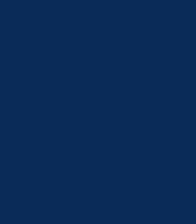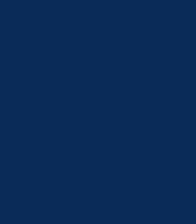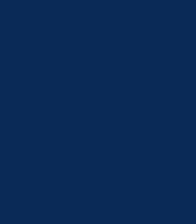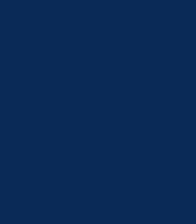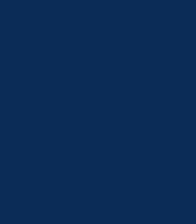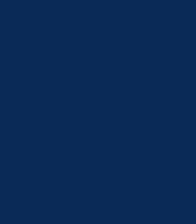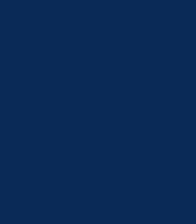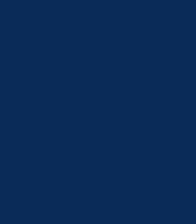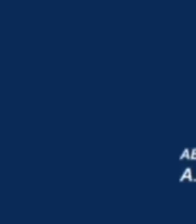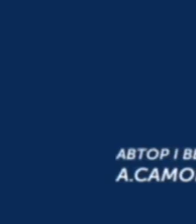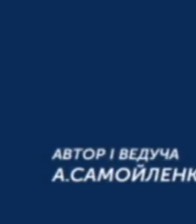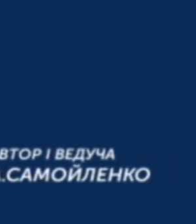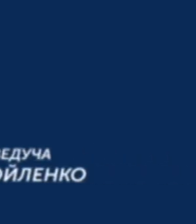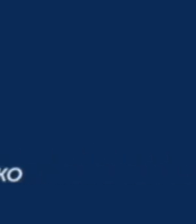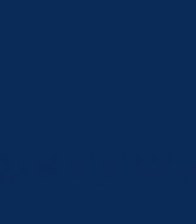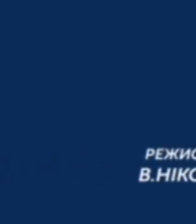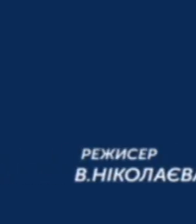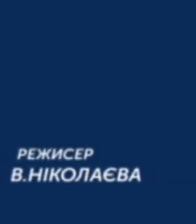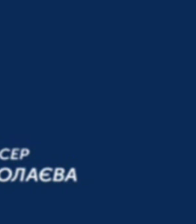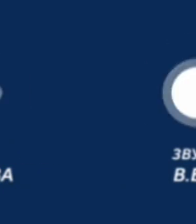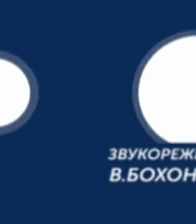Дякую. Дякую. Дякую.